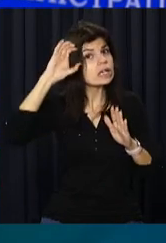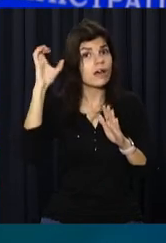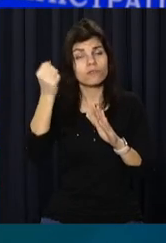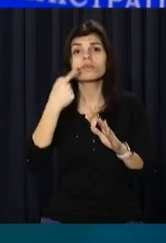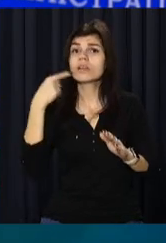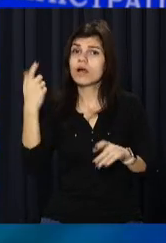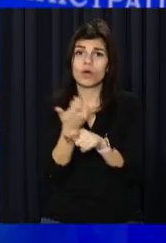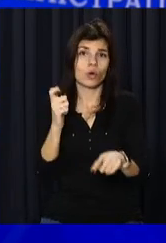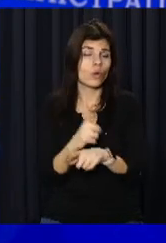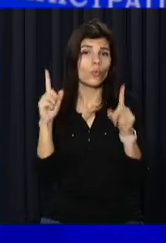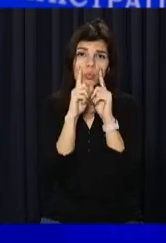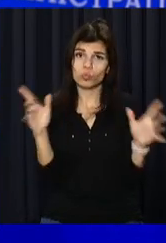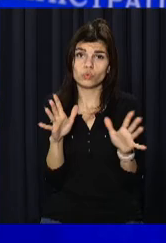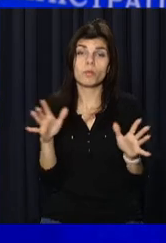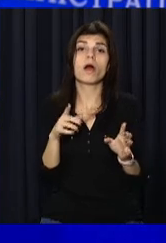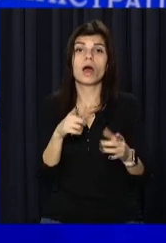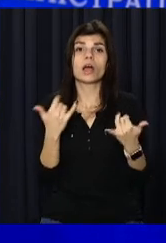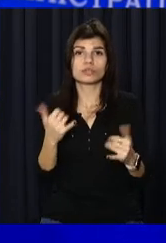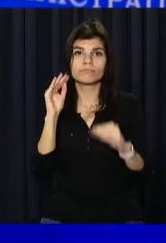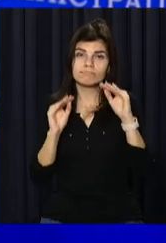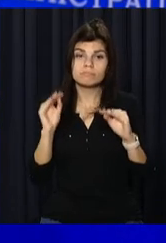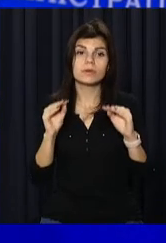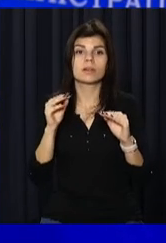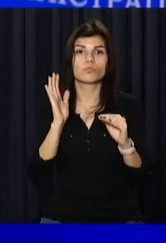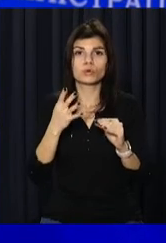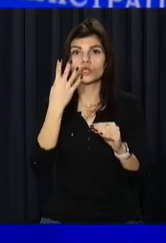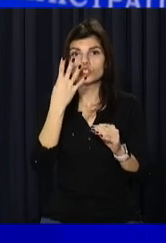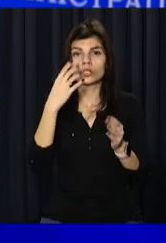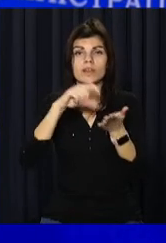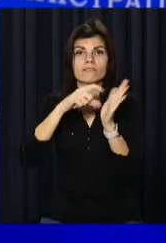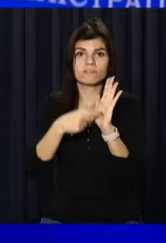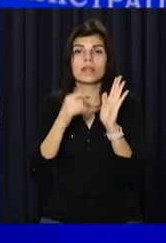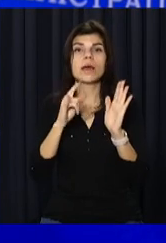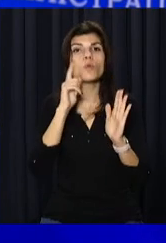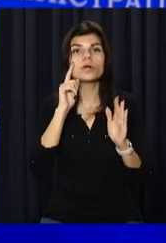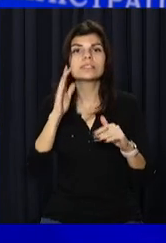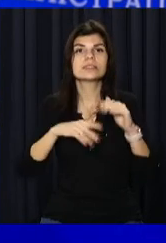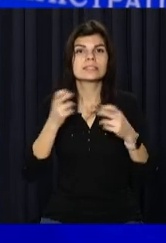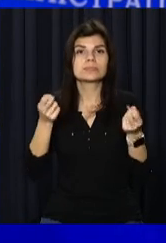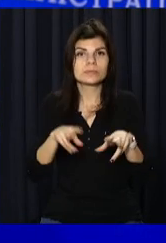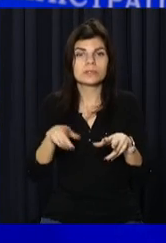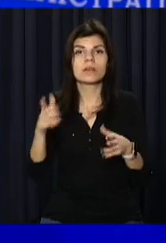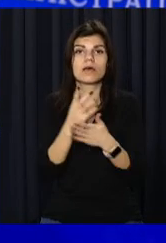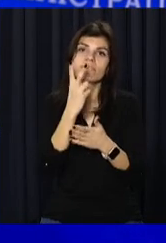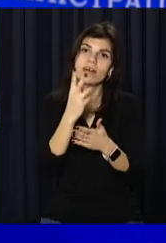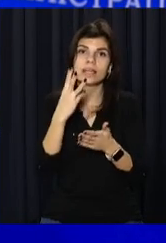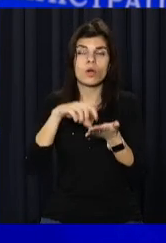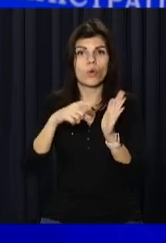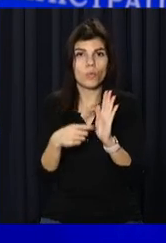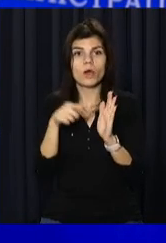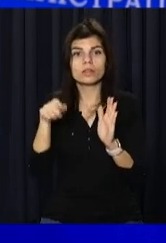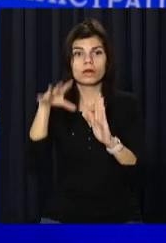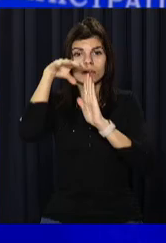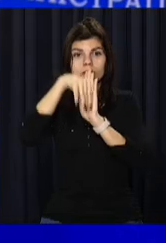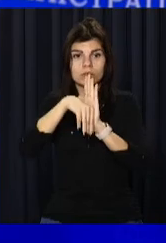поряд із дому. Також, що приємно, що в будівлі буде облаштовано 4 квартири для молодих фахівців, кожна на дві або три кімнати. Там